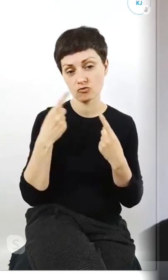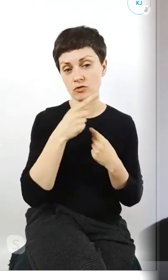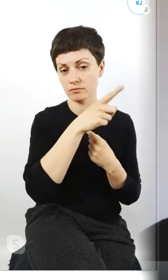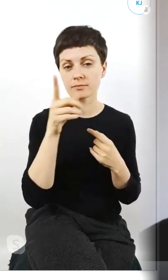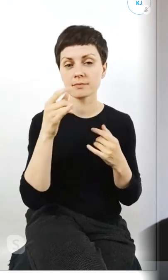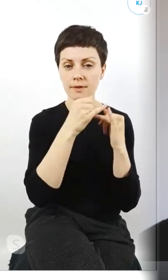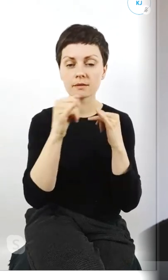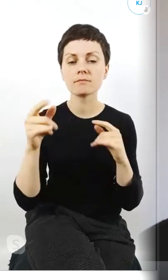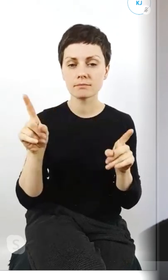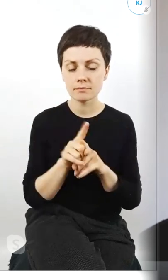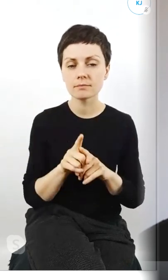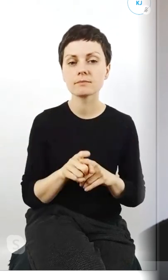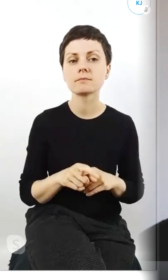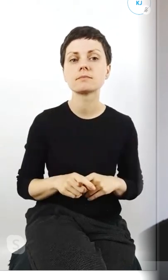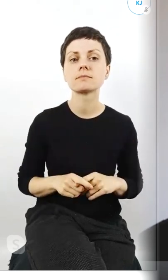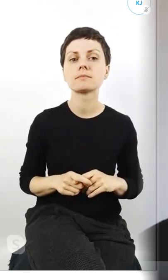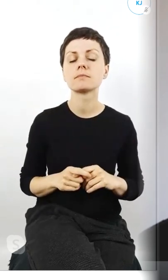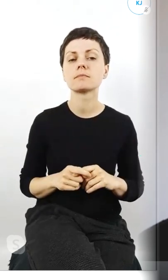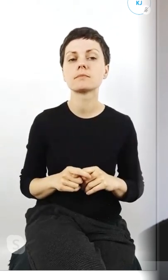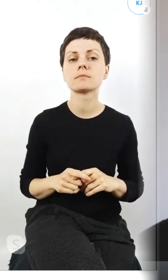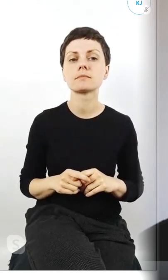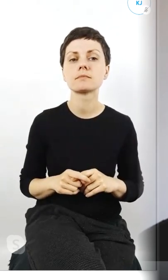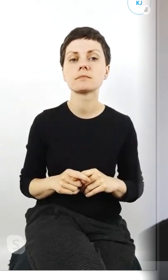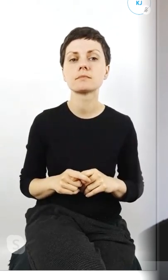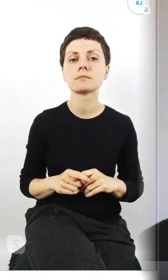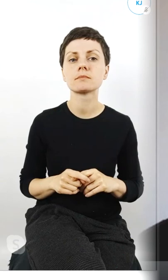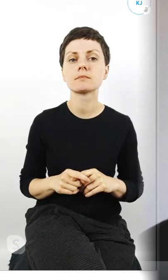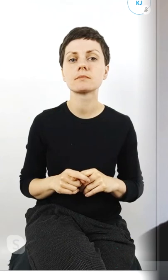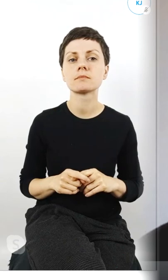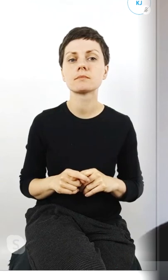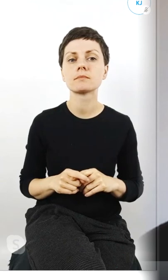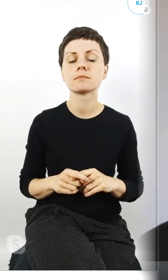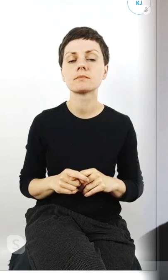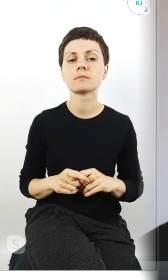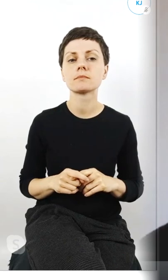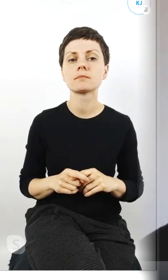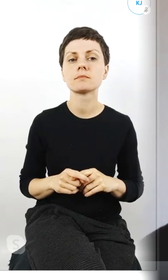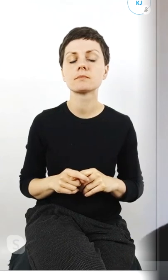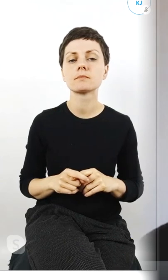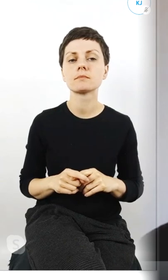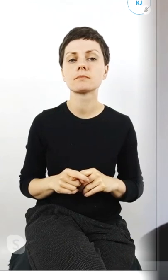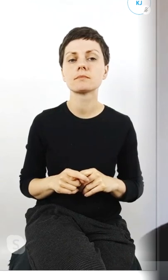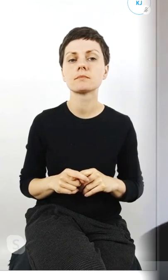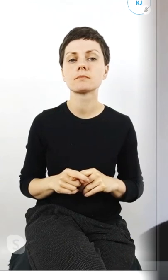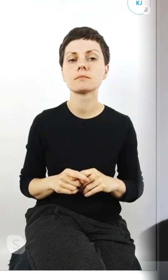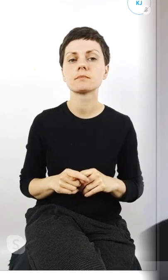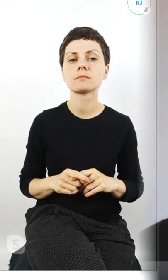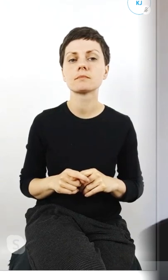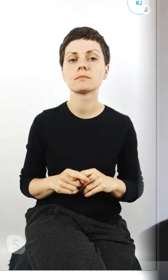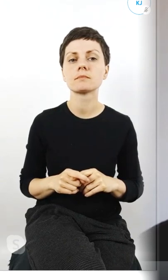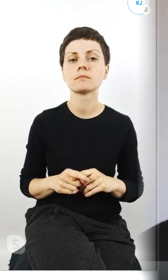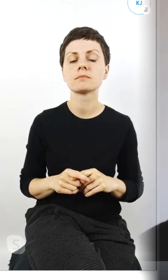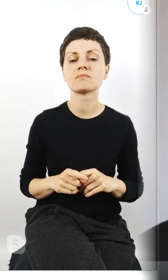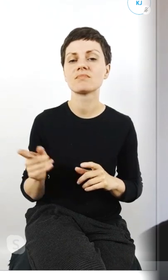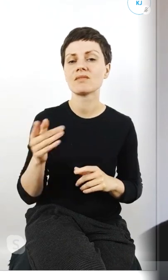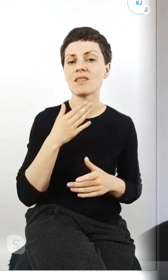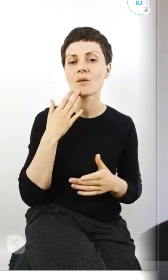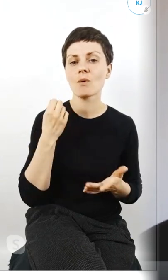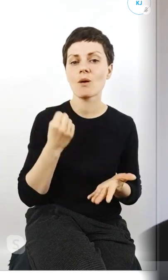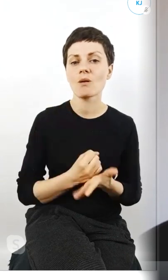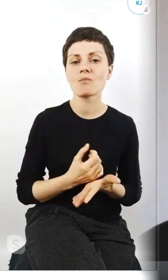osób tak naprawdę nie ma takich uprawnień aby